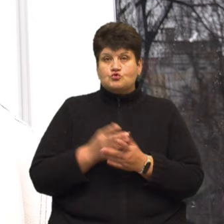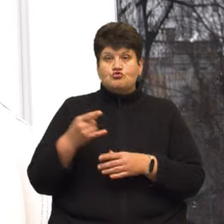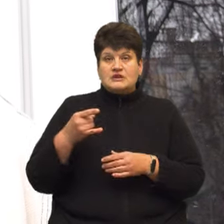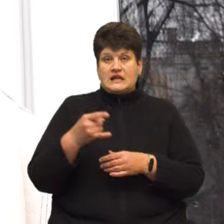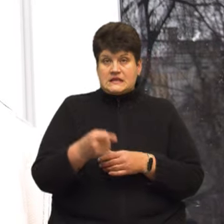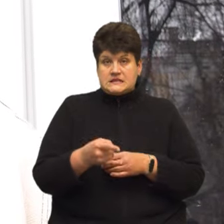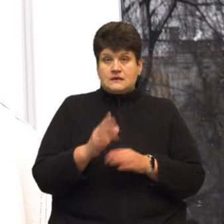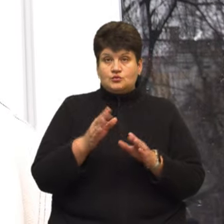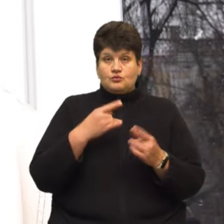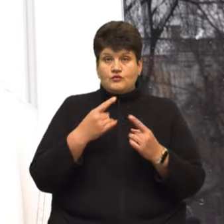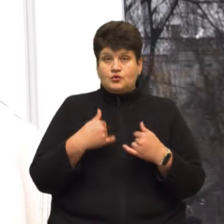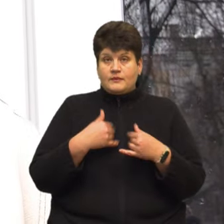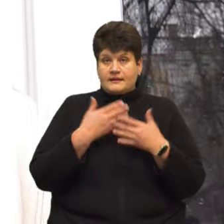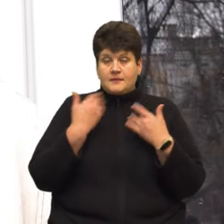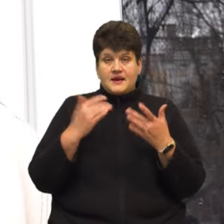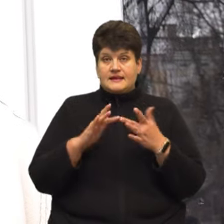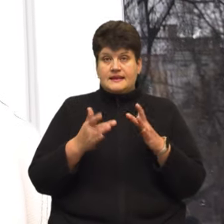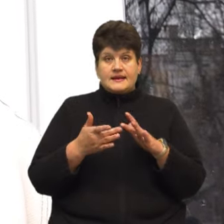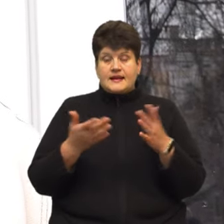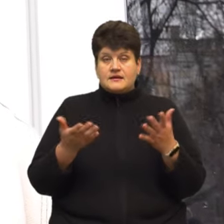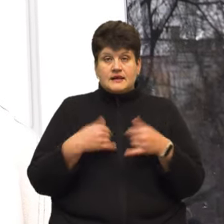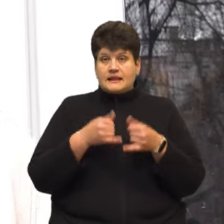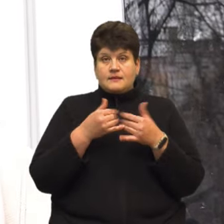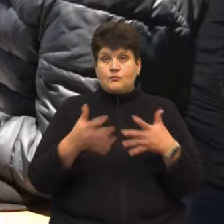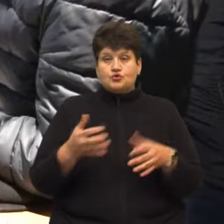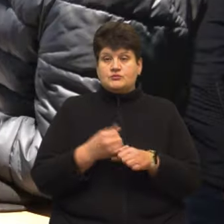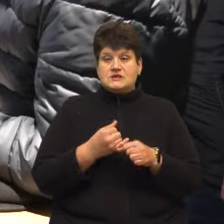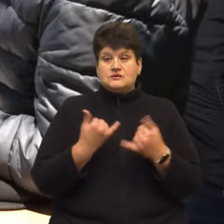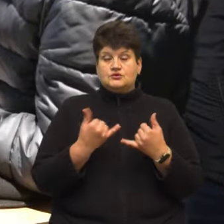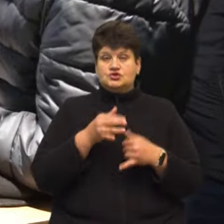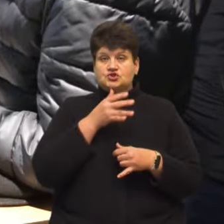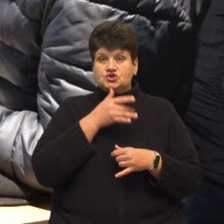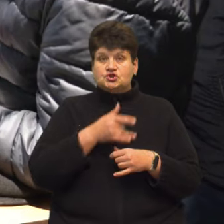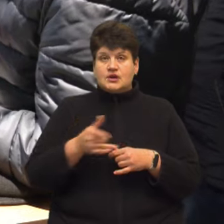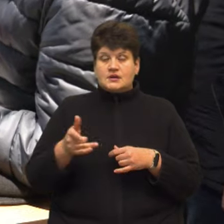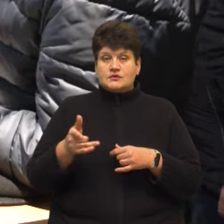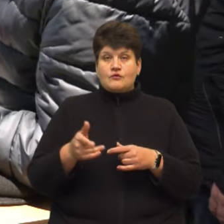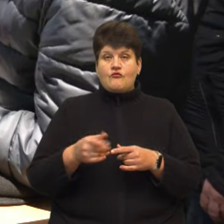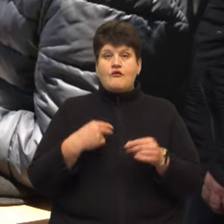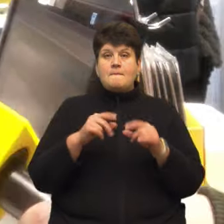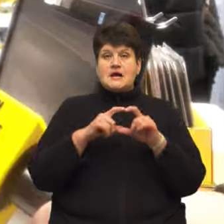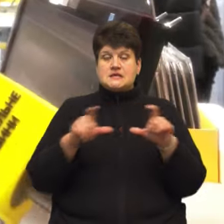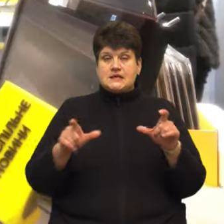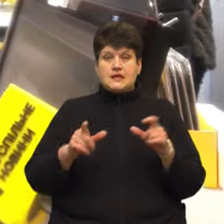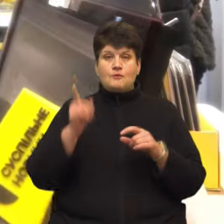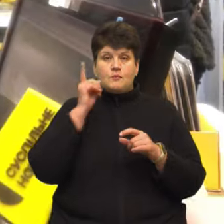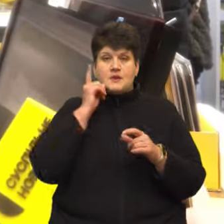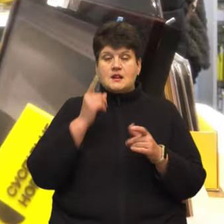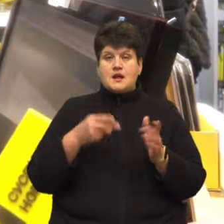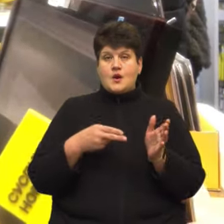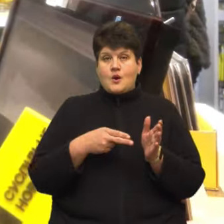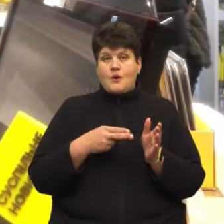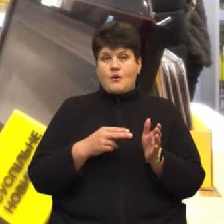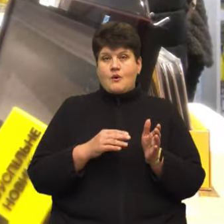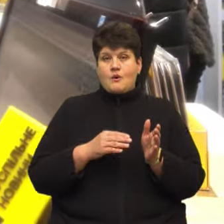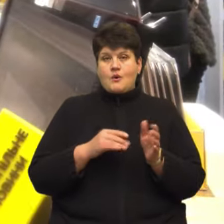що в мене немає інтернету, я не можу працювати на даний час. У магазинах мобільних операторів кажуть. 9-й майбутнє, тут